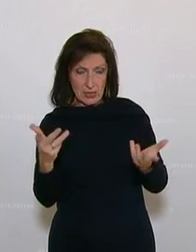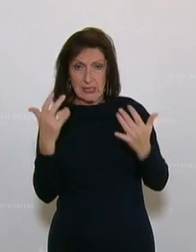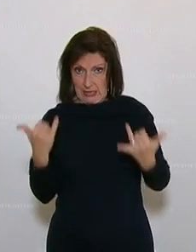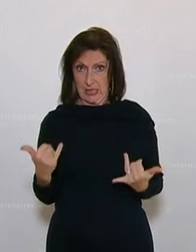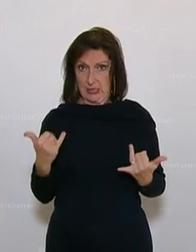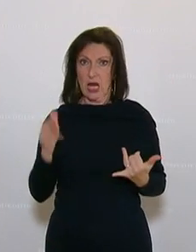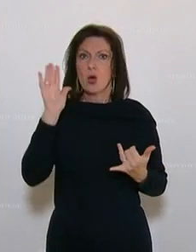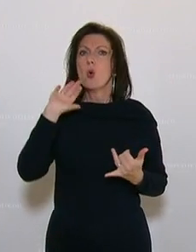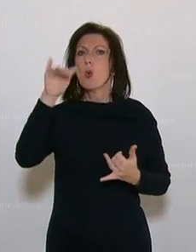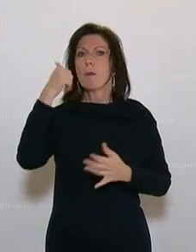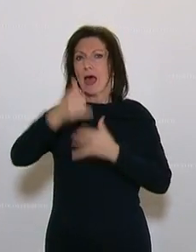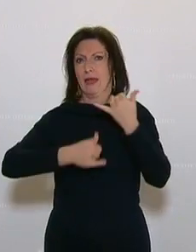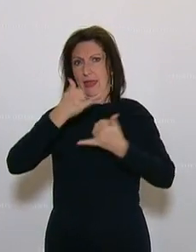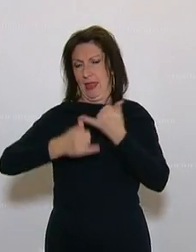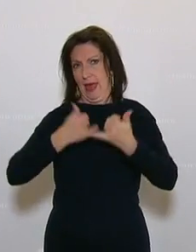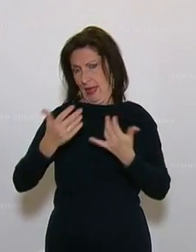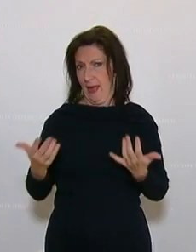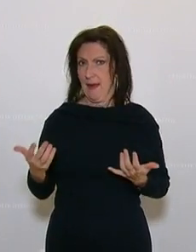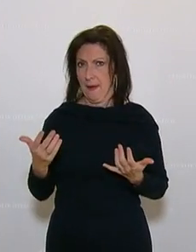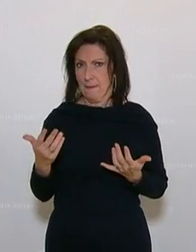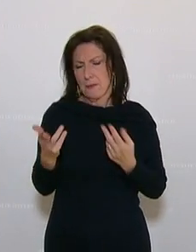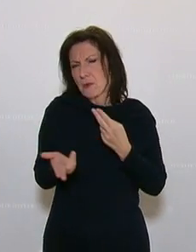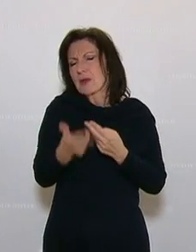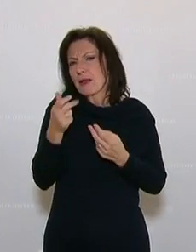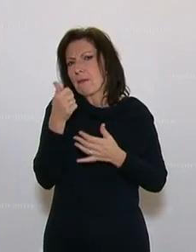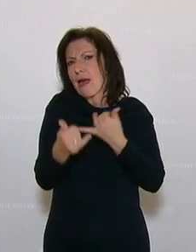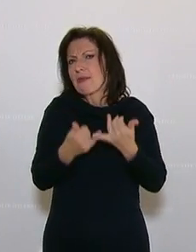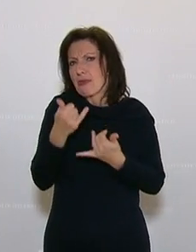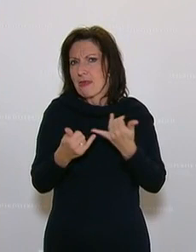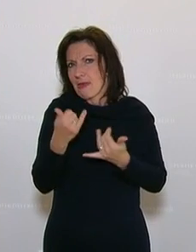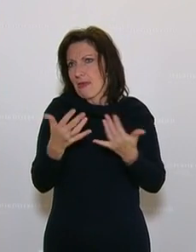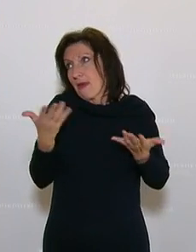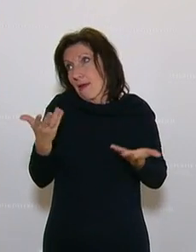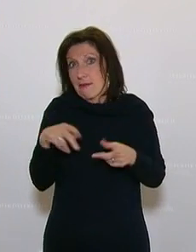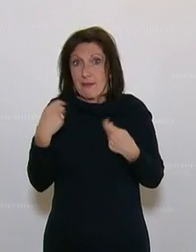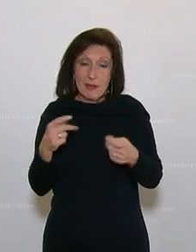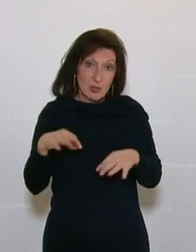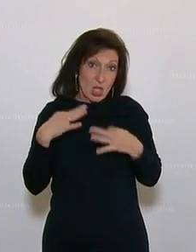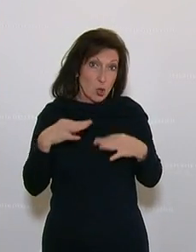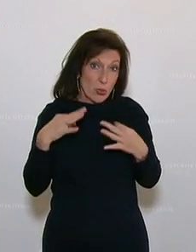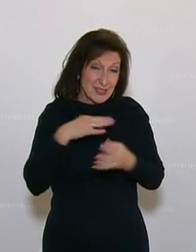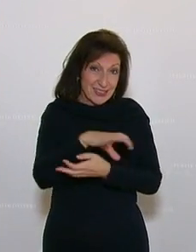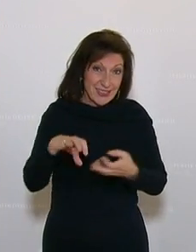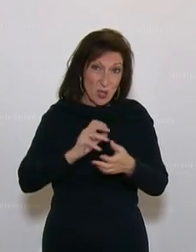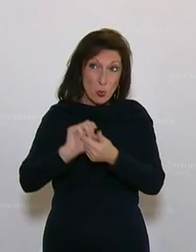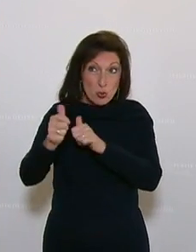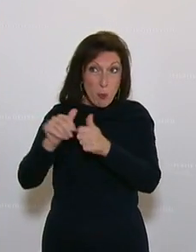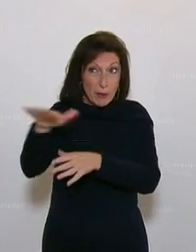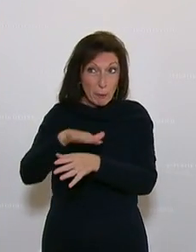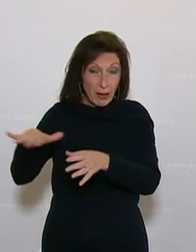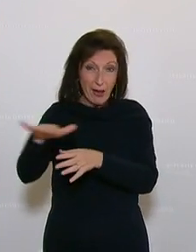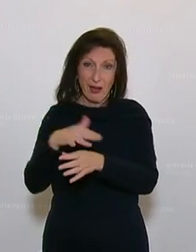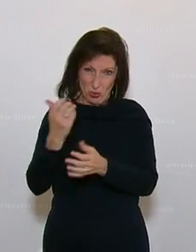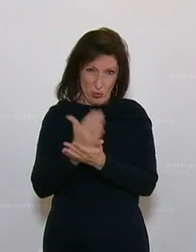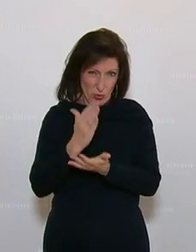mehr als einem Jahr, oder seit knapp einem Jahr in dieser Gesundheitskrise. Und der Sport ist einer der Bereiche, auch das ist heute schon mehrfach gefallen,